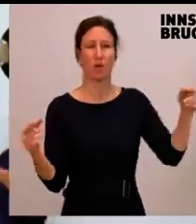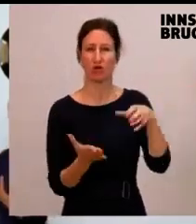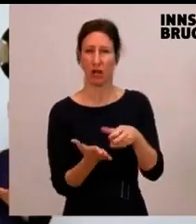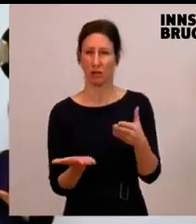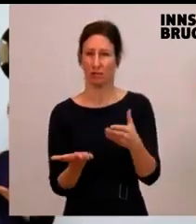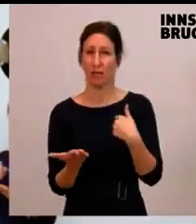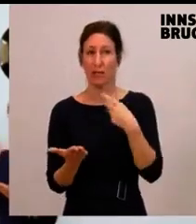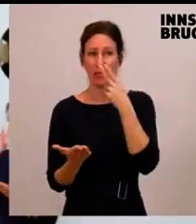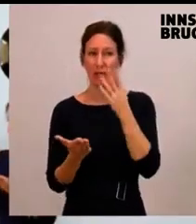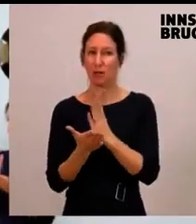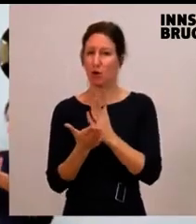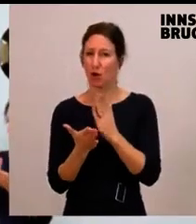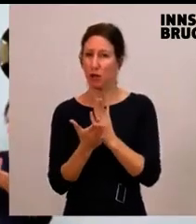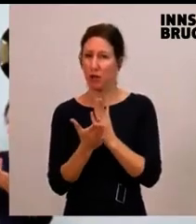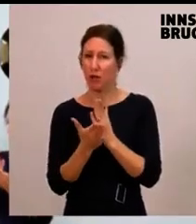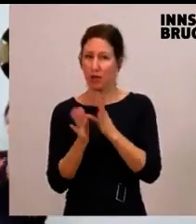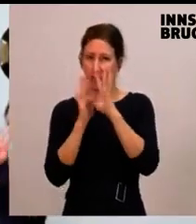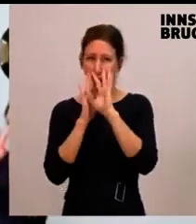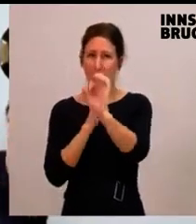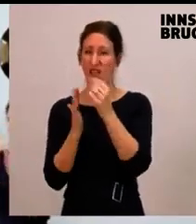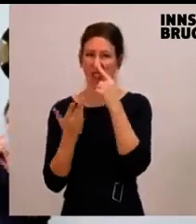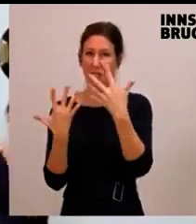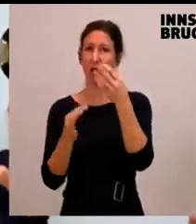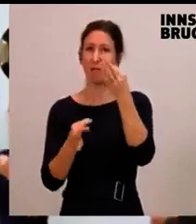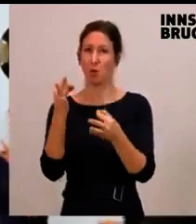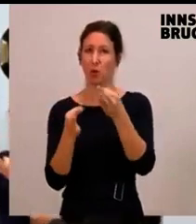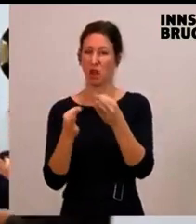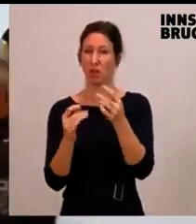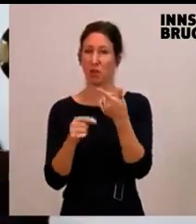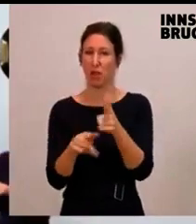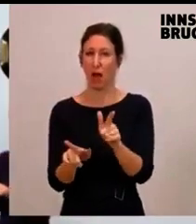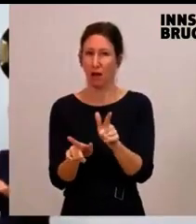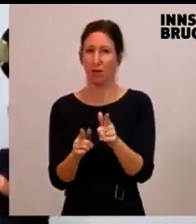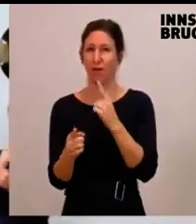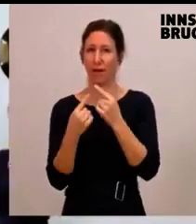die Nase wird schon länger. Wenn ich 10 Minuten Zeit habe, weiß ich, was ist beim Bürgermeister drin. Habe ich aber leider nicht da.